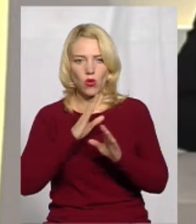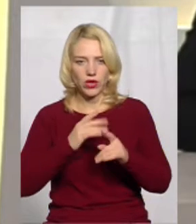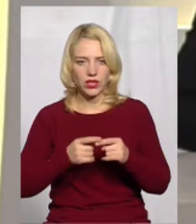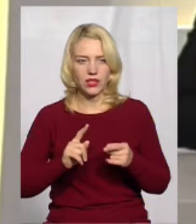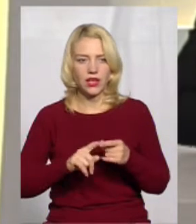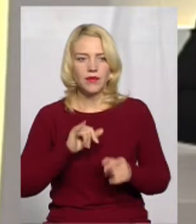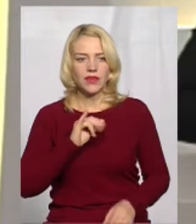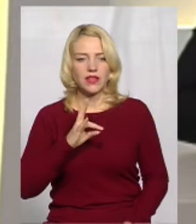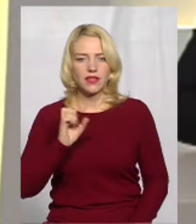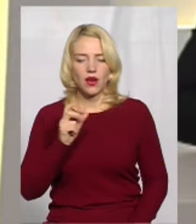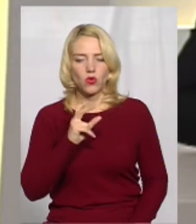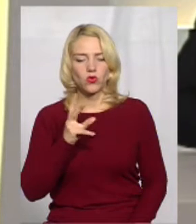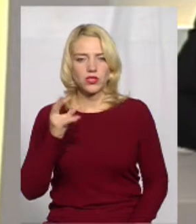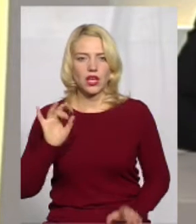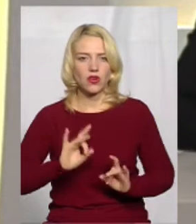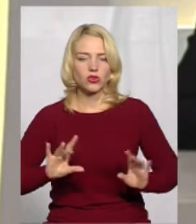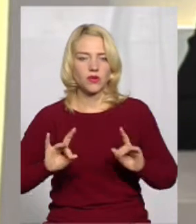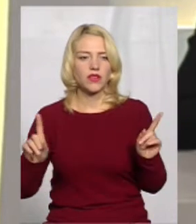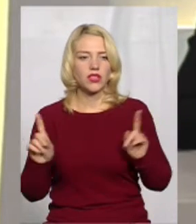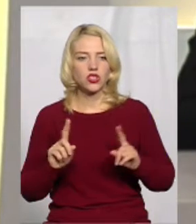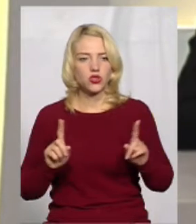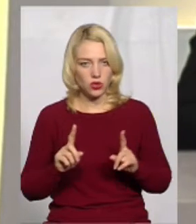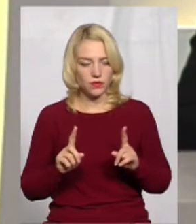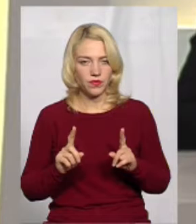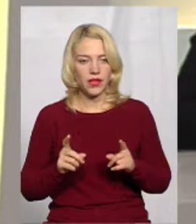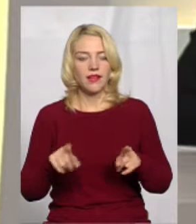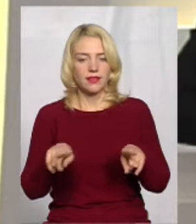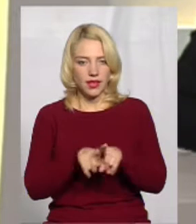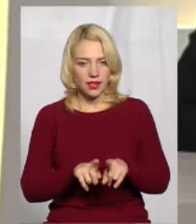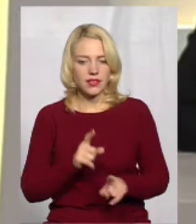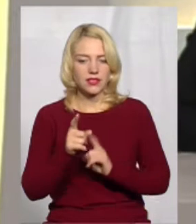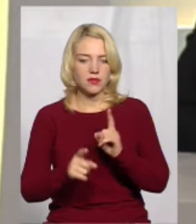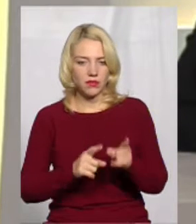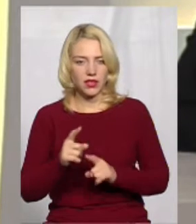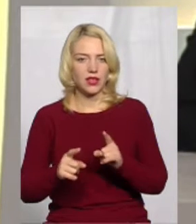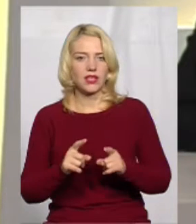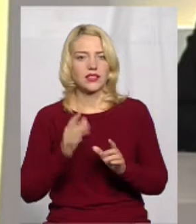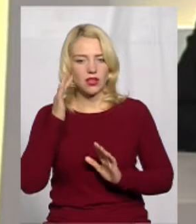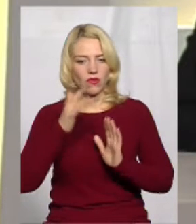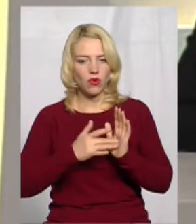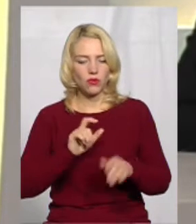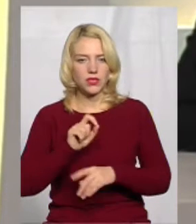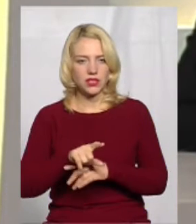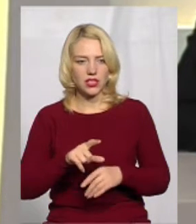міста Інна Куцка розповіла нам, що така зміна цільового призначення земельної ділянки і